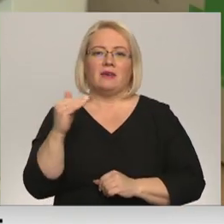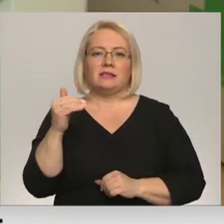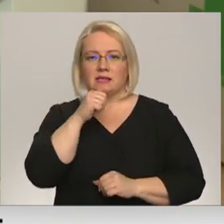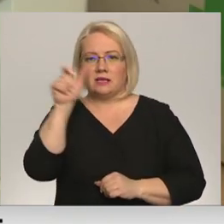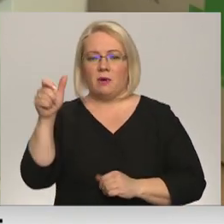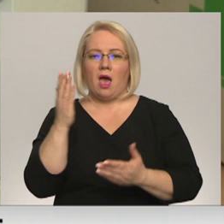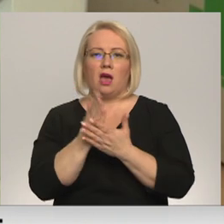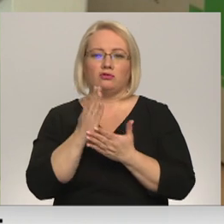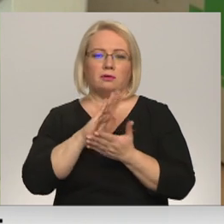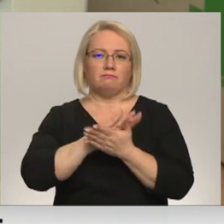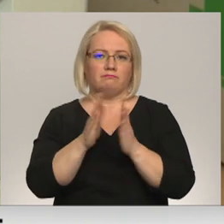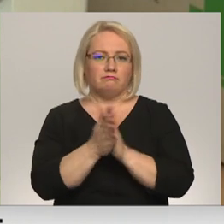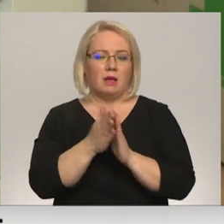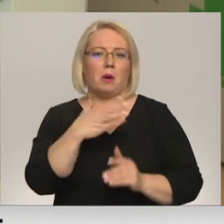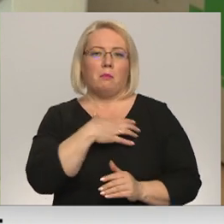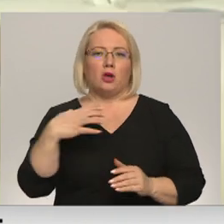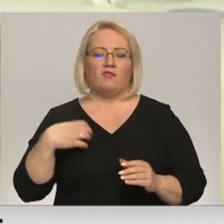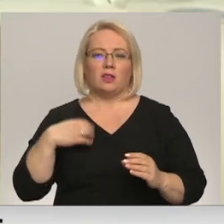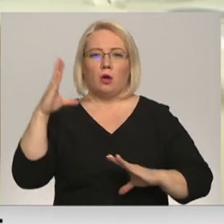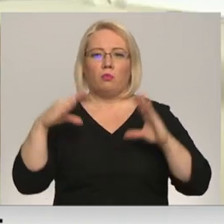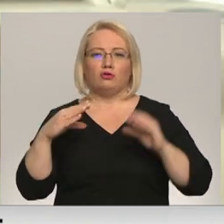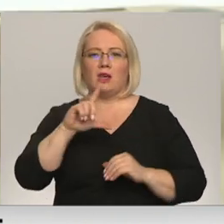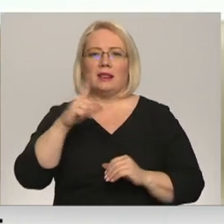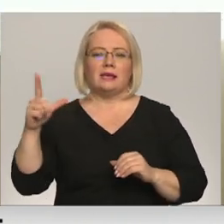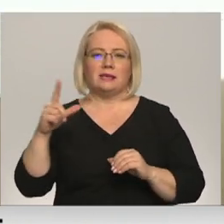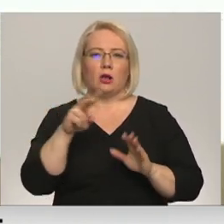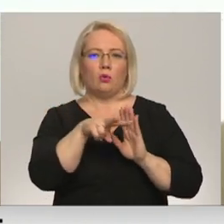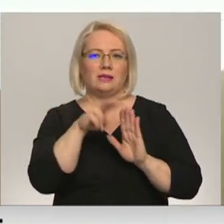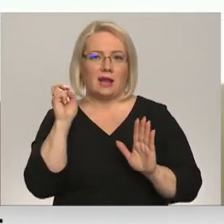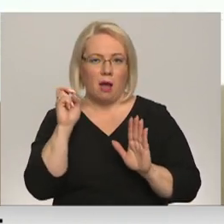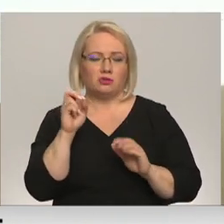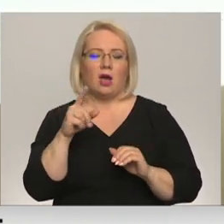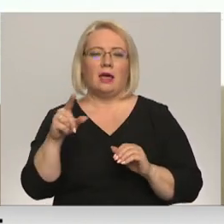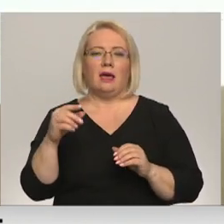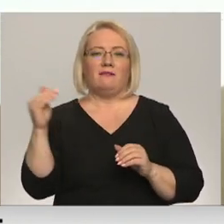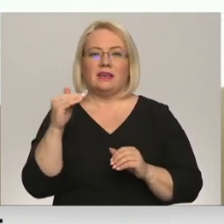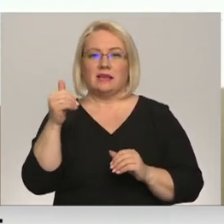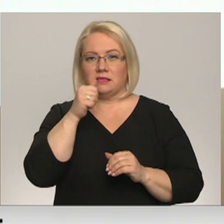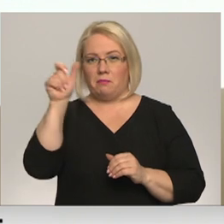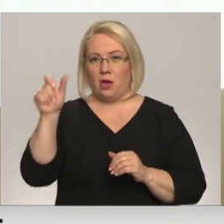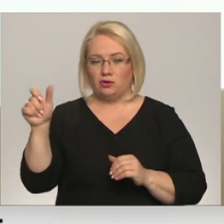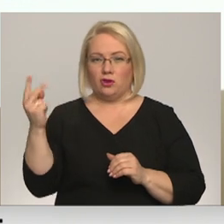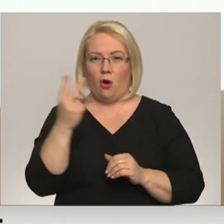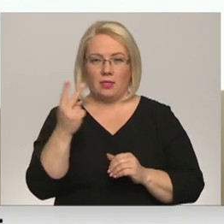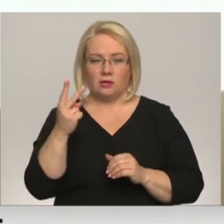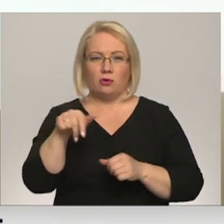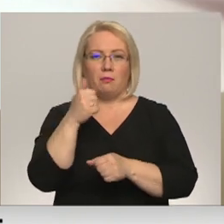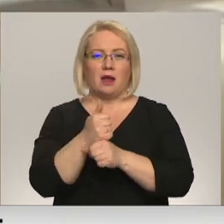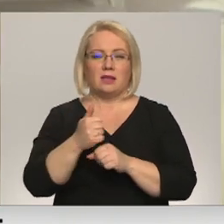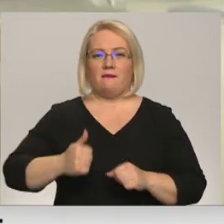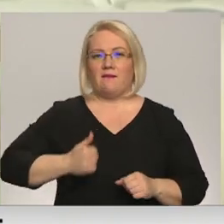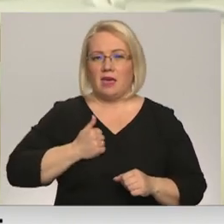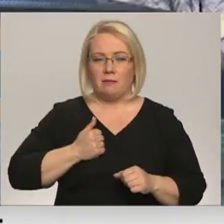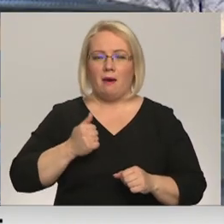esot vienojušās par pašvaldības budžeta līdzekļu izkrāpšanu. Fiziskās personas, kuru pārstāvētajiem uzņēmumam SIA